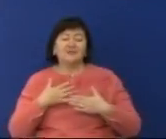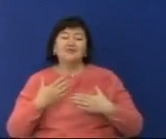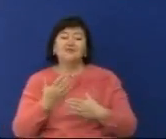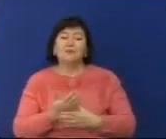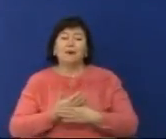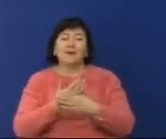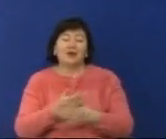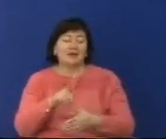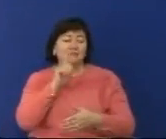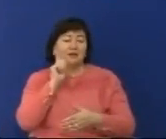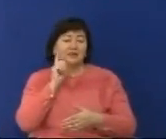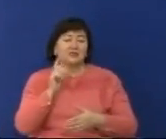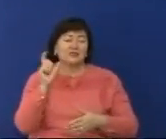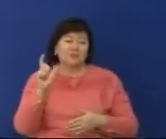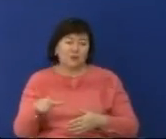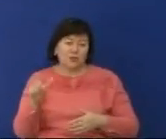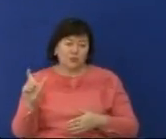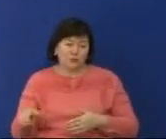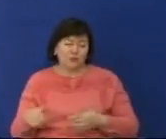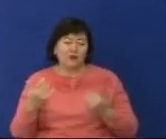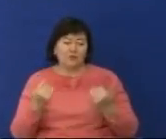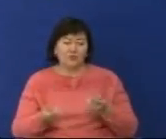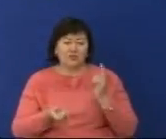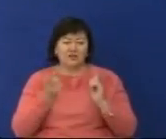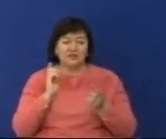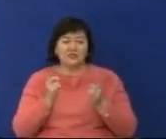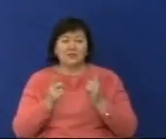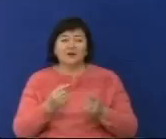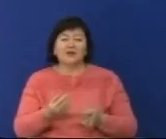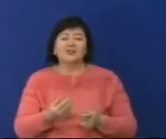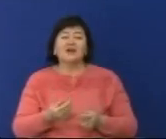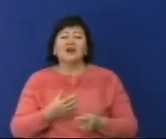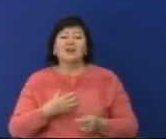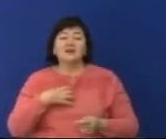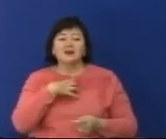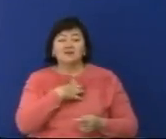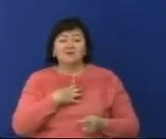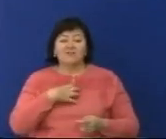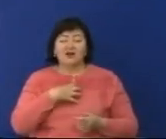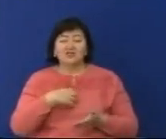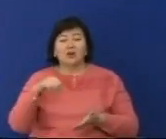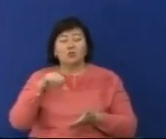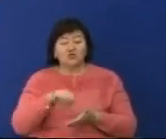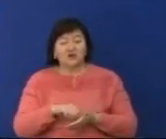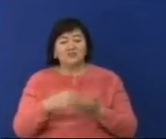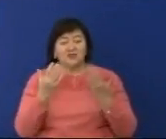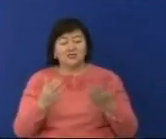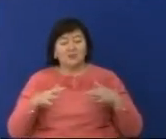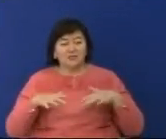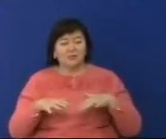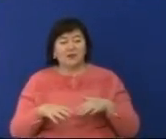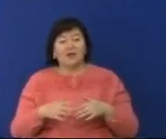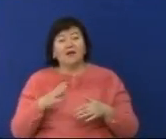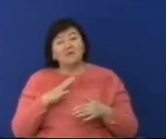Сондықтан өз үсін бастау алдында мұндай форумдарға қатысу өте маңызды. Құп теген бизнестер ашылаты